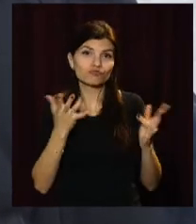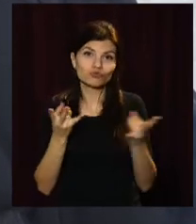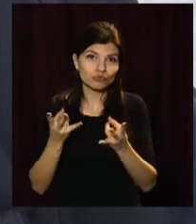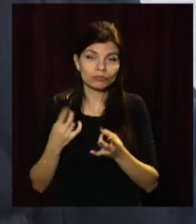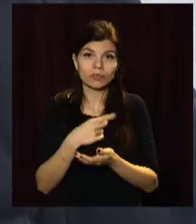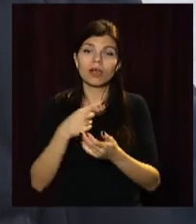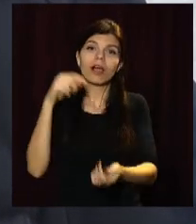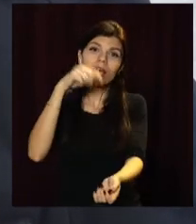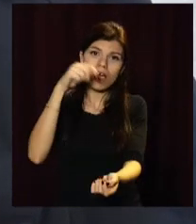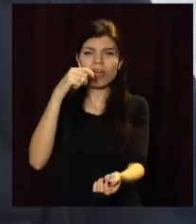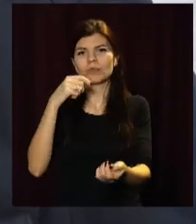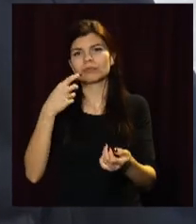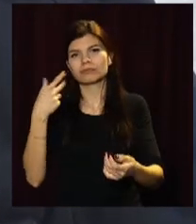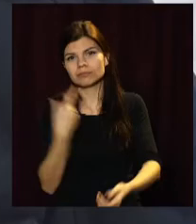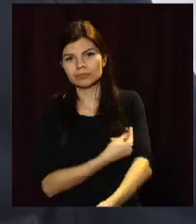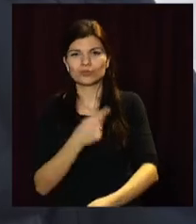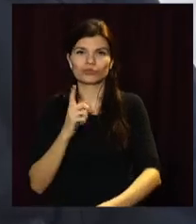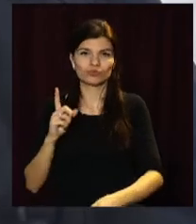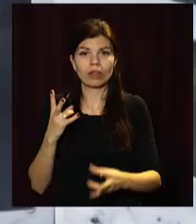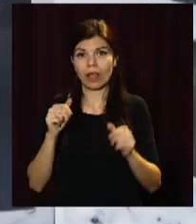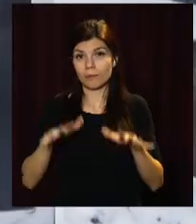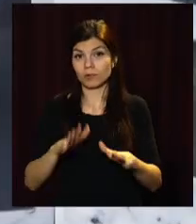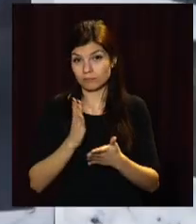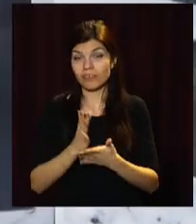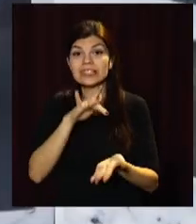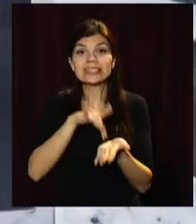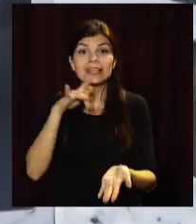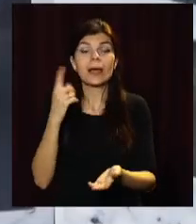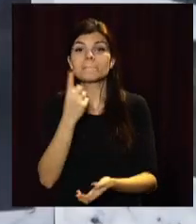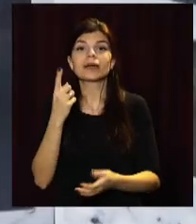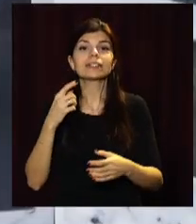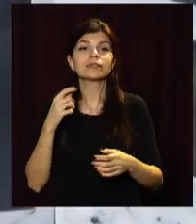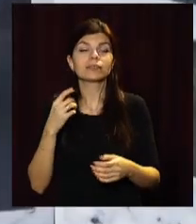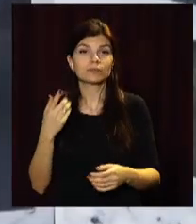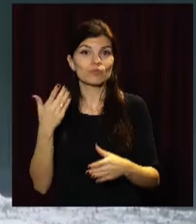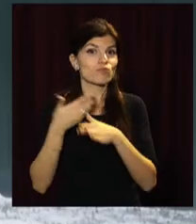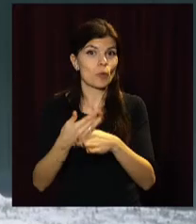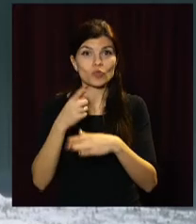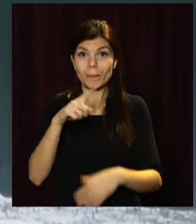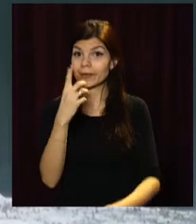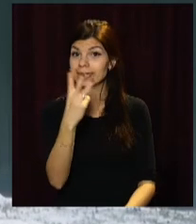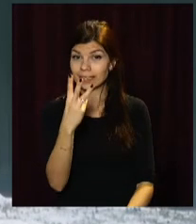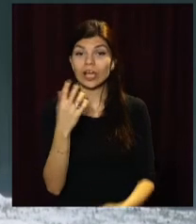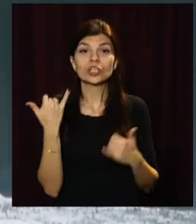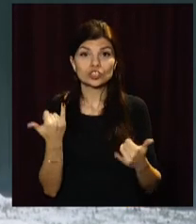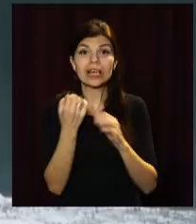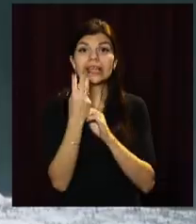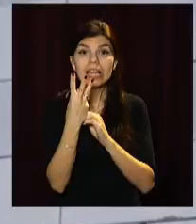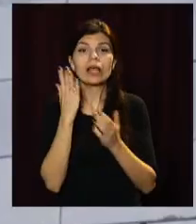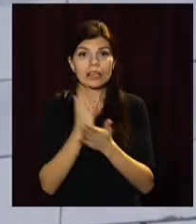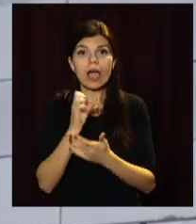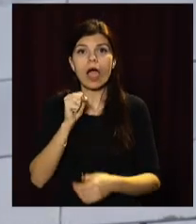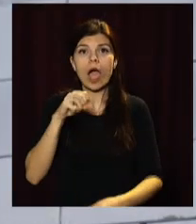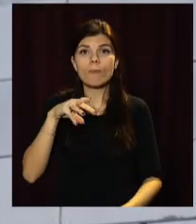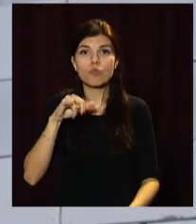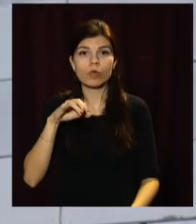якісь ін'єкції, капельниці, то на місці. У центрі первинної медико-санітарної допомоги номер три зараз 13 амбулаторій.